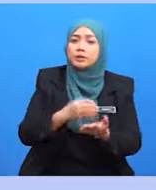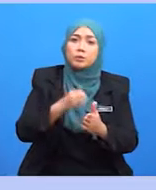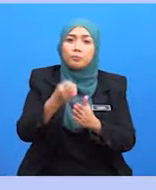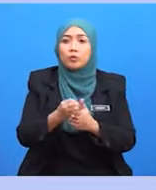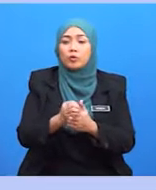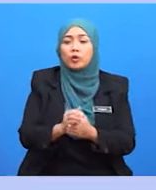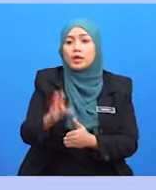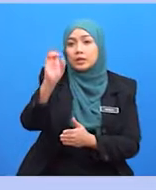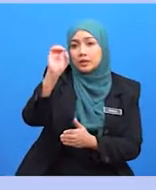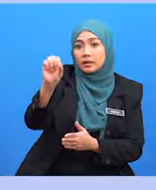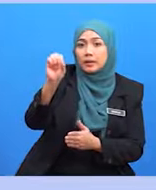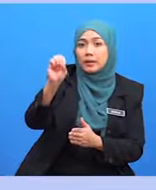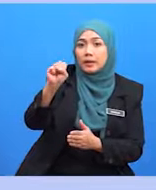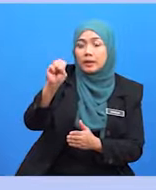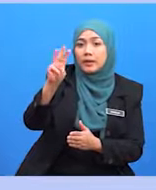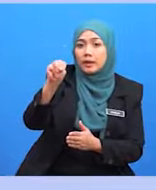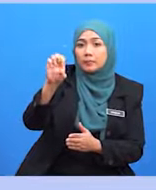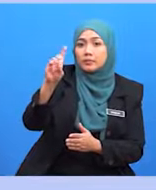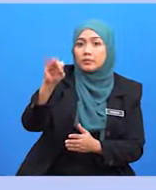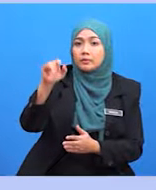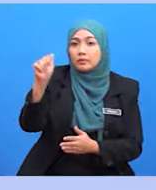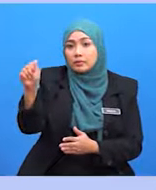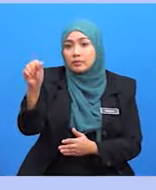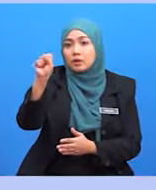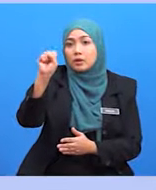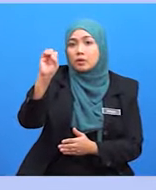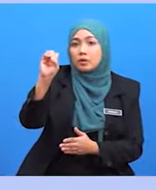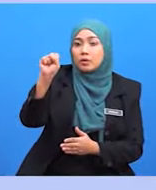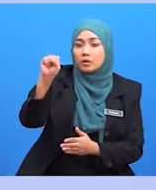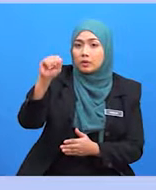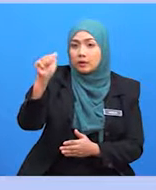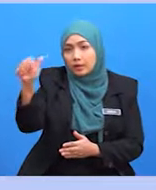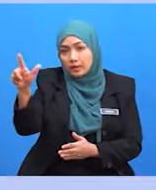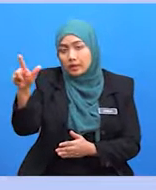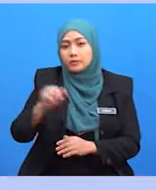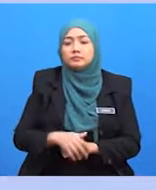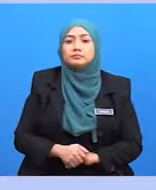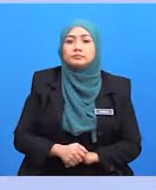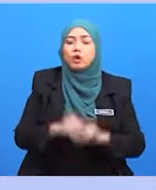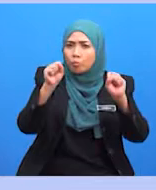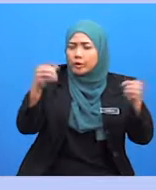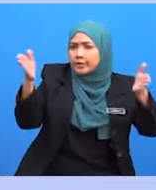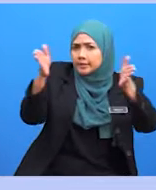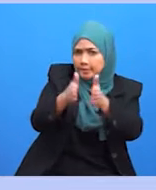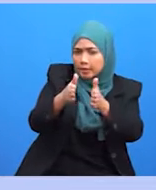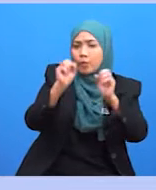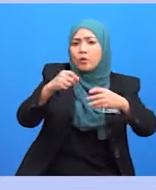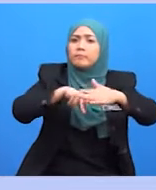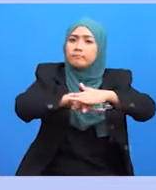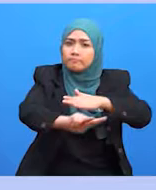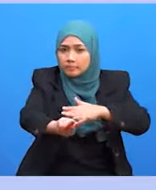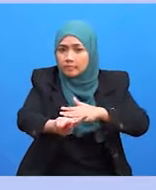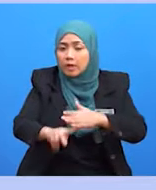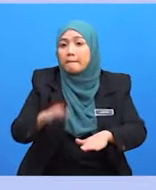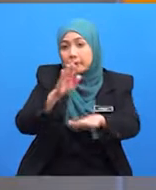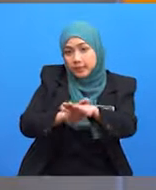mahukan logo yang mampu diperbesarkan sebesar papan iklan, juga diperkecilkan untuk dicetak pada sebatang pen.